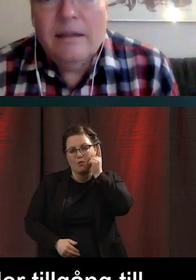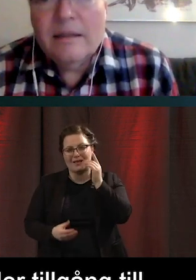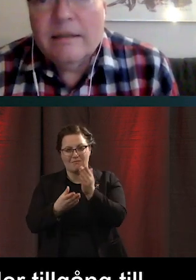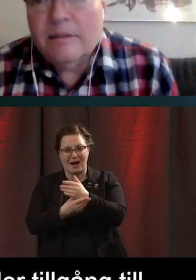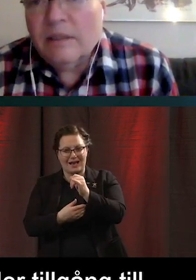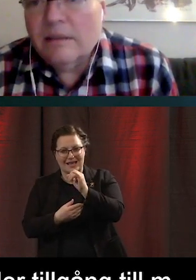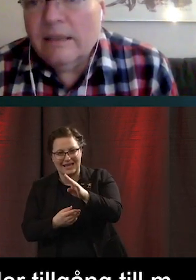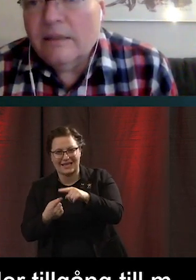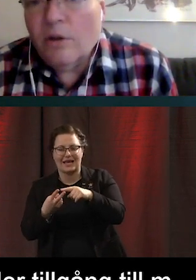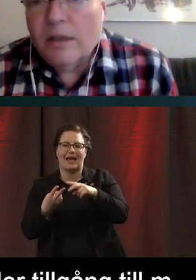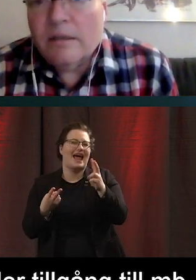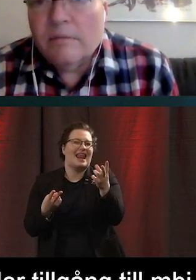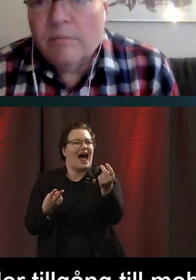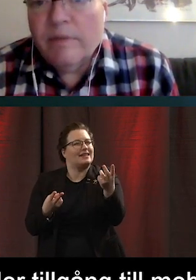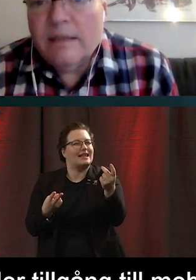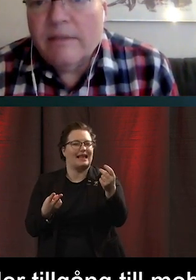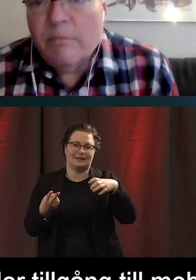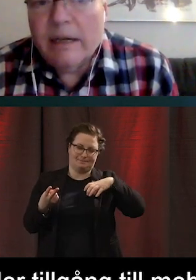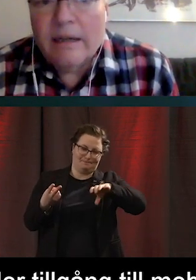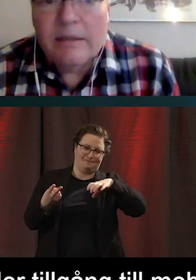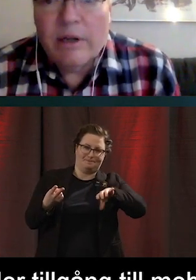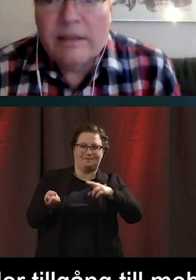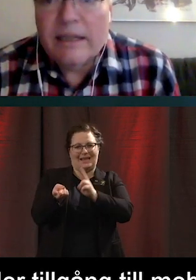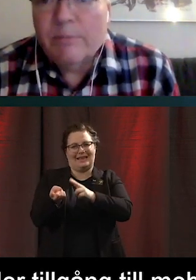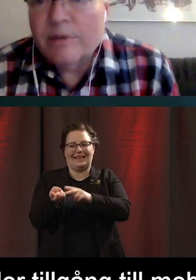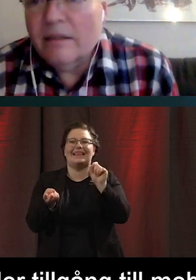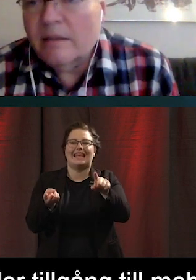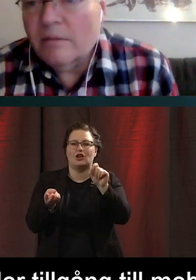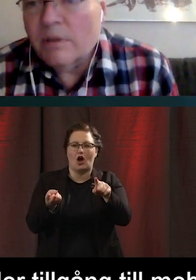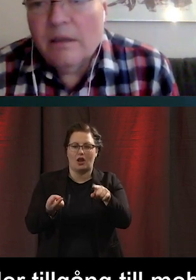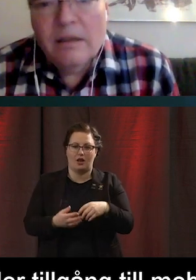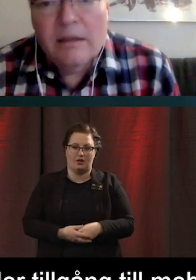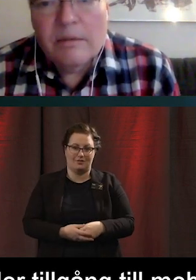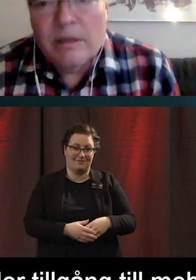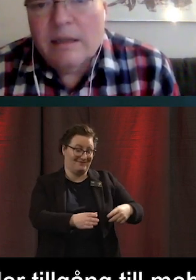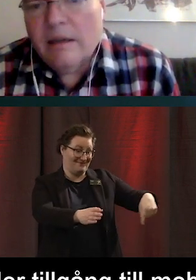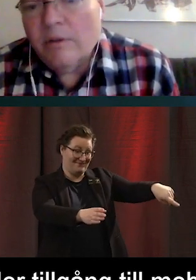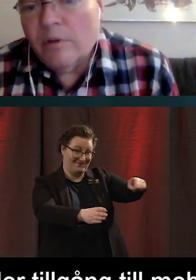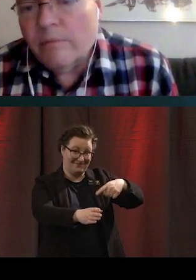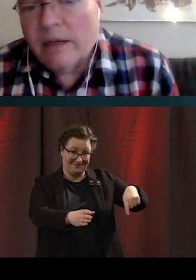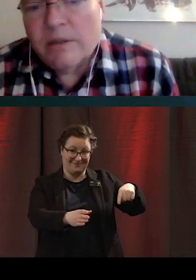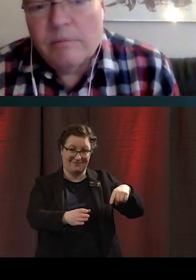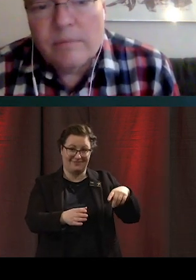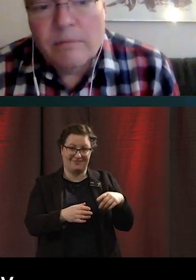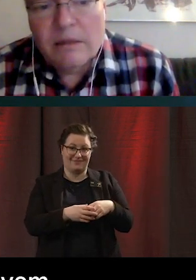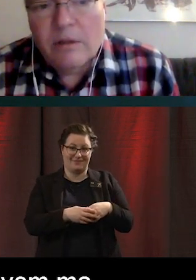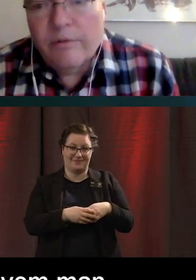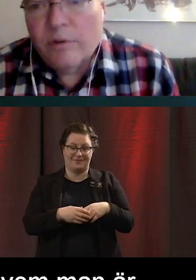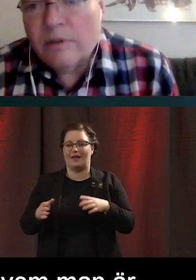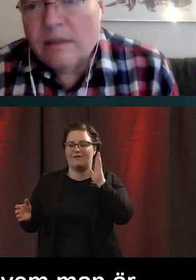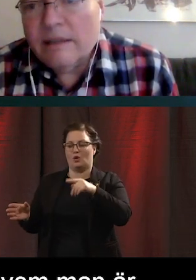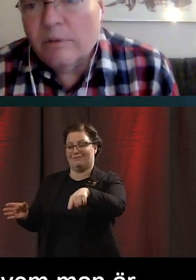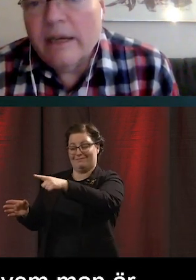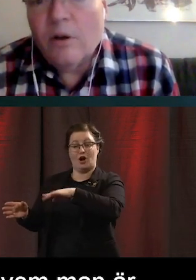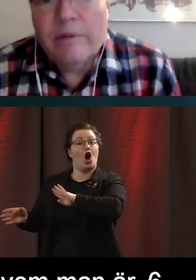sätt att digitalt bevisa vem man är. Det är bara 6% som säger det av de här som inte har